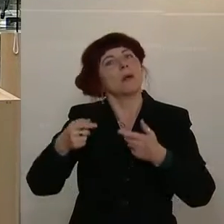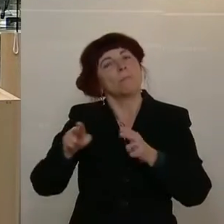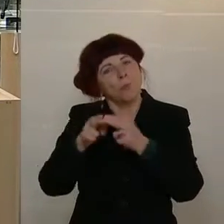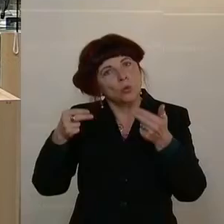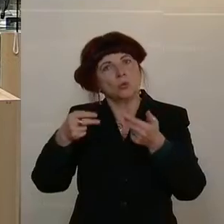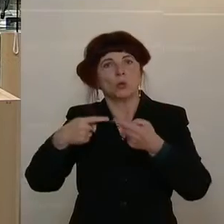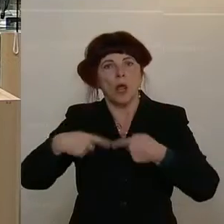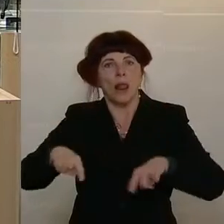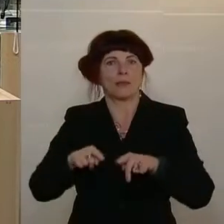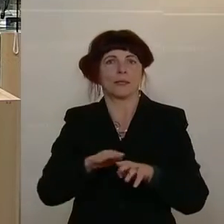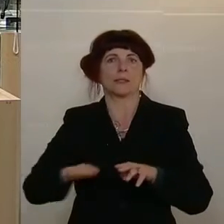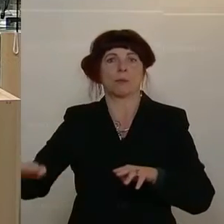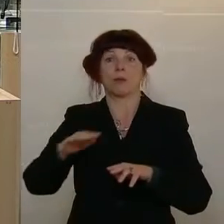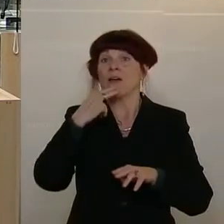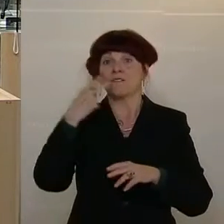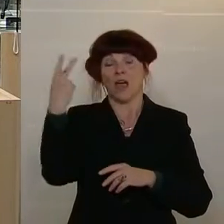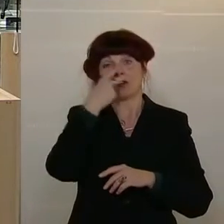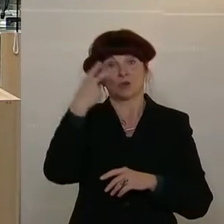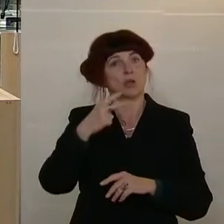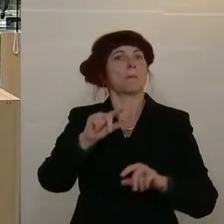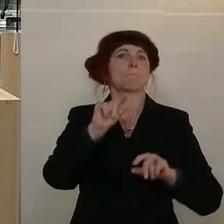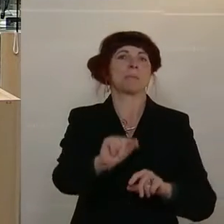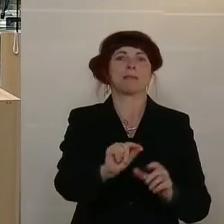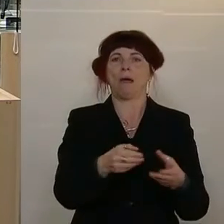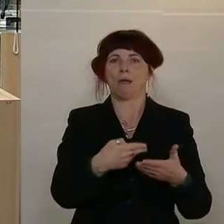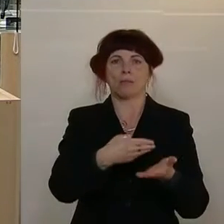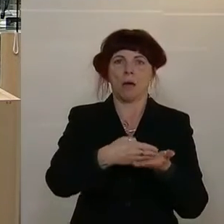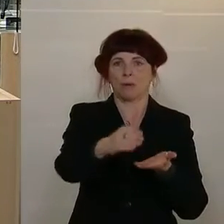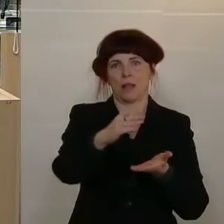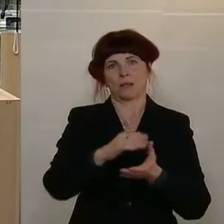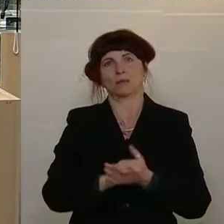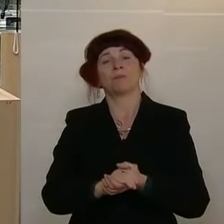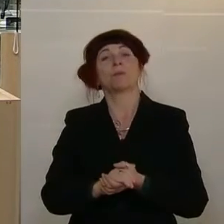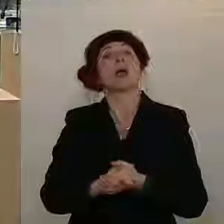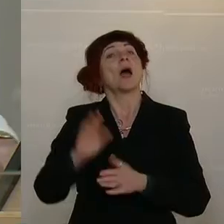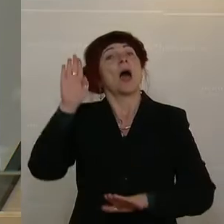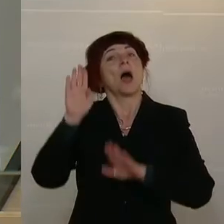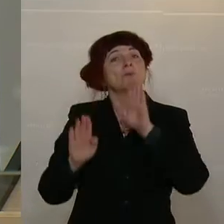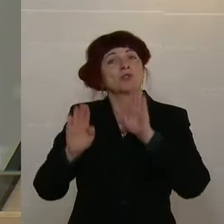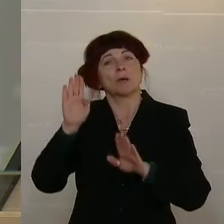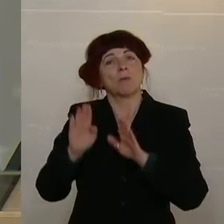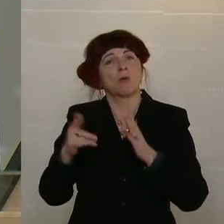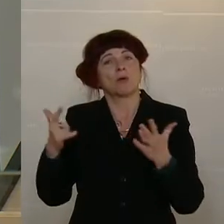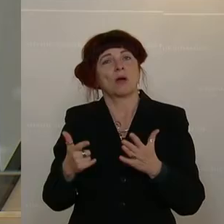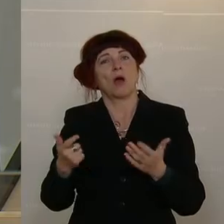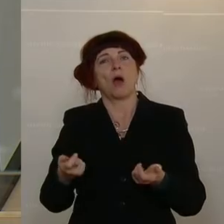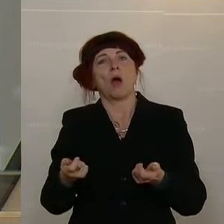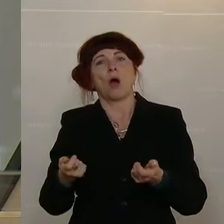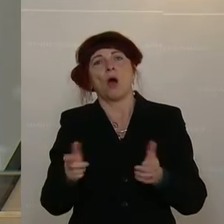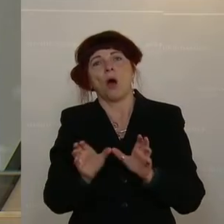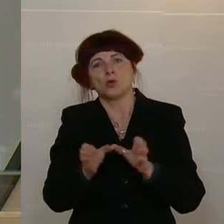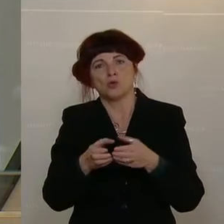Dann bitte ich um ein Zeichen. Das ist die Minderheit abgelehnt. Abstimmung über die, dem Ausschussbericht